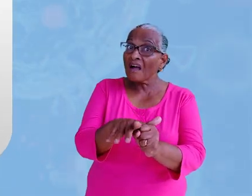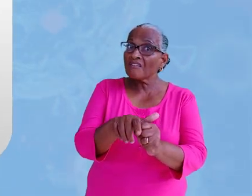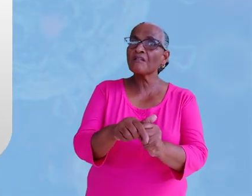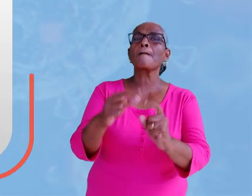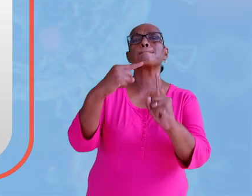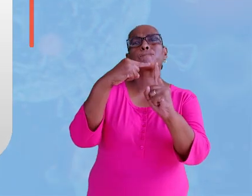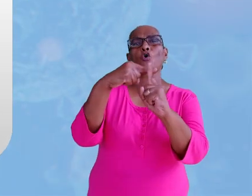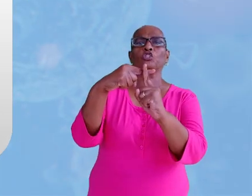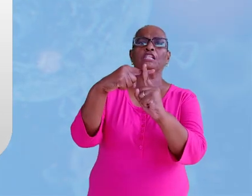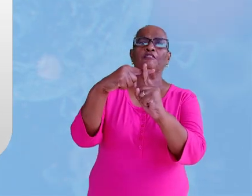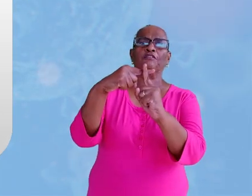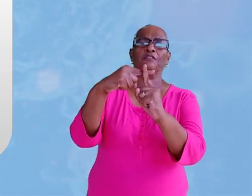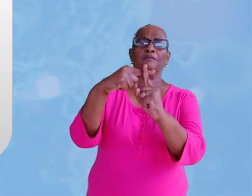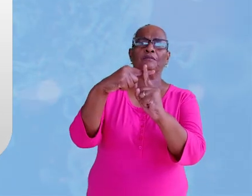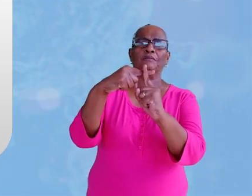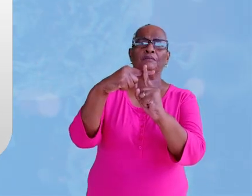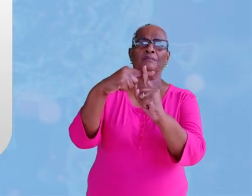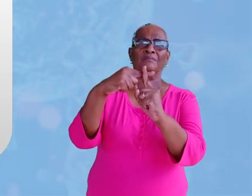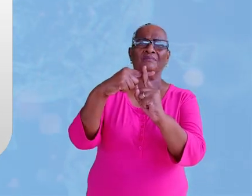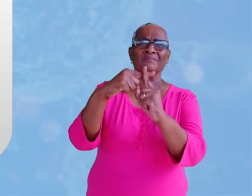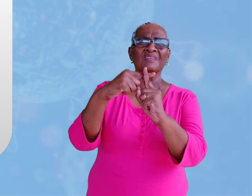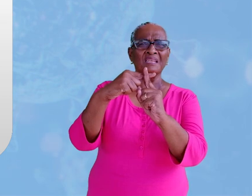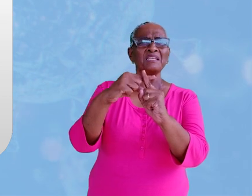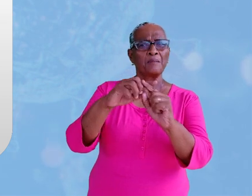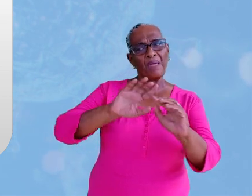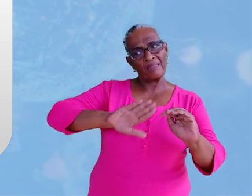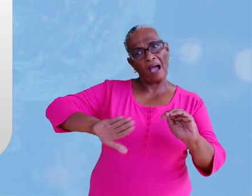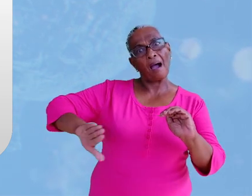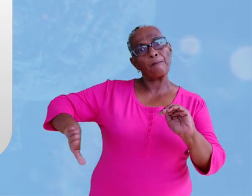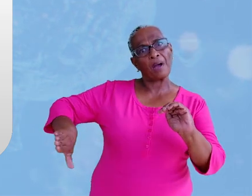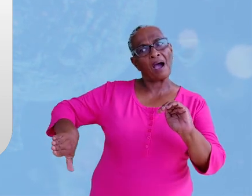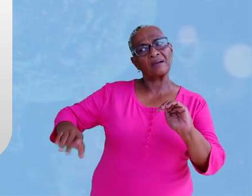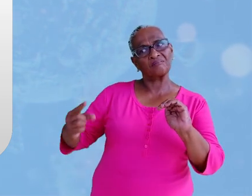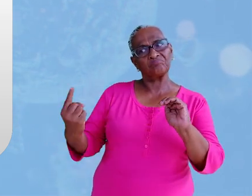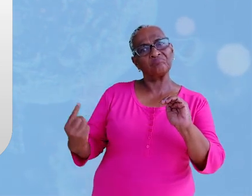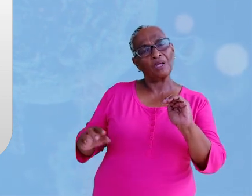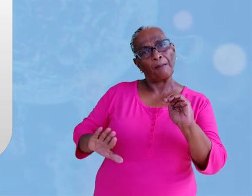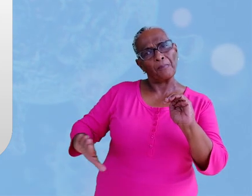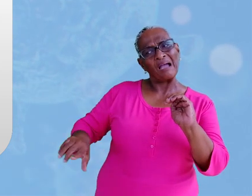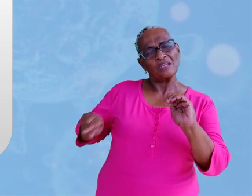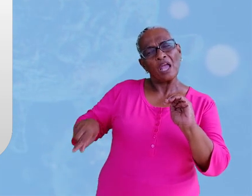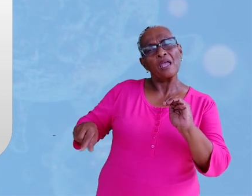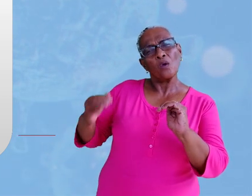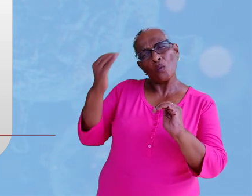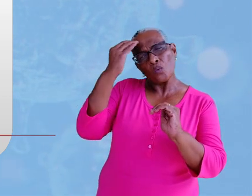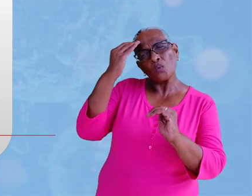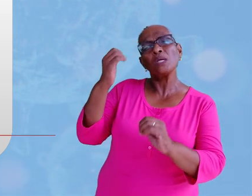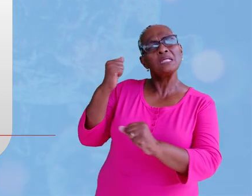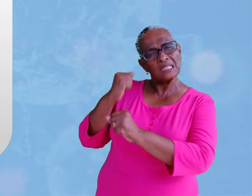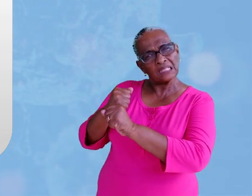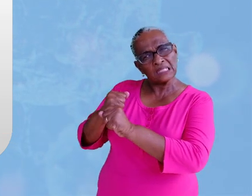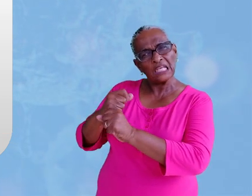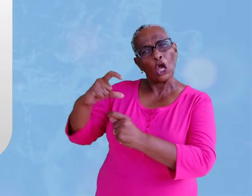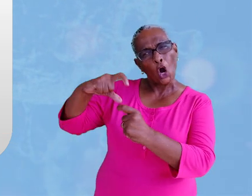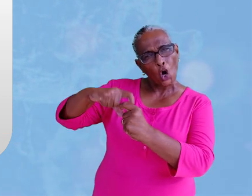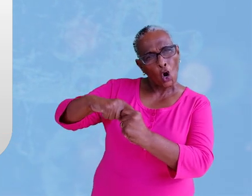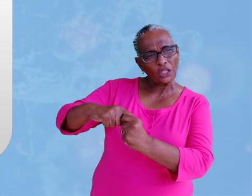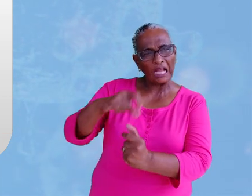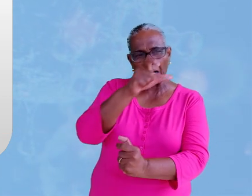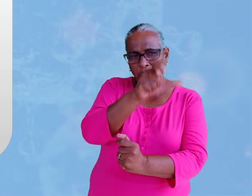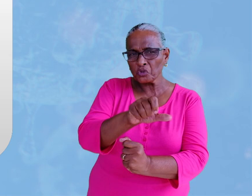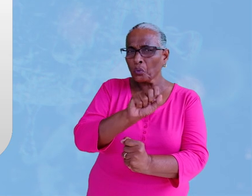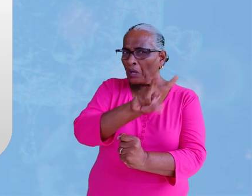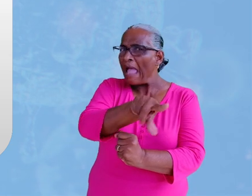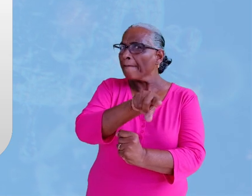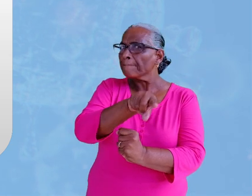Coronavirus positief Je bent in quarantaine. Je weet zeker dat je contact hebt gehad met